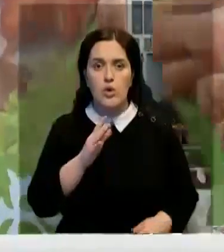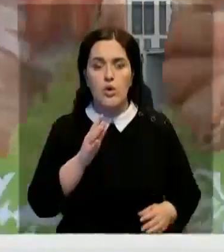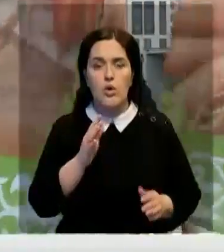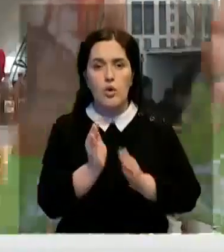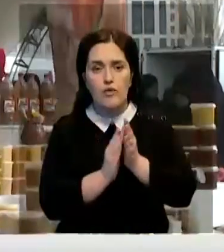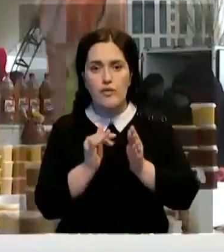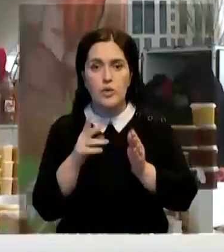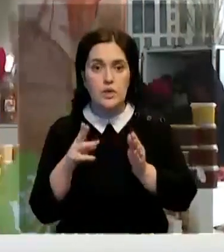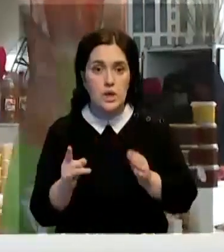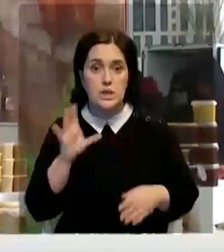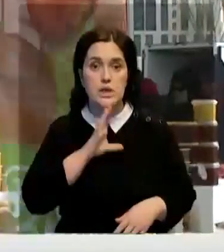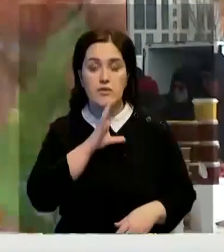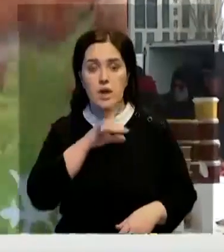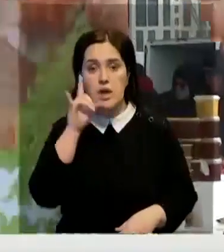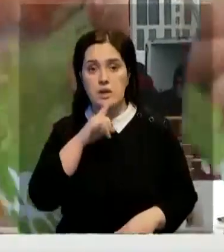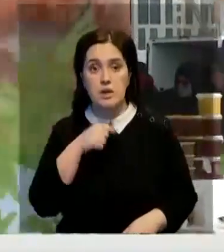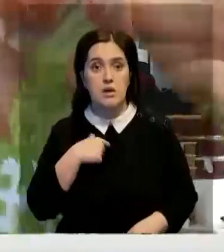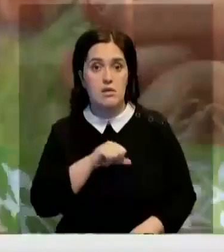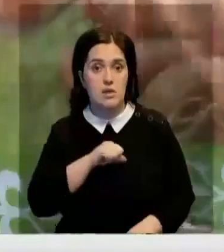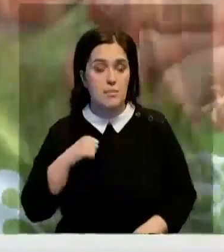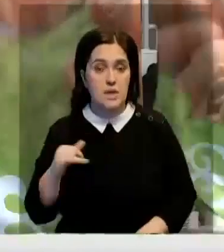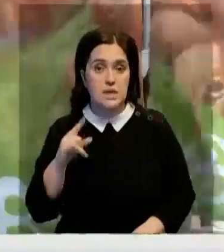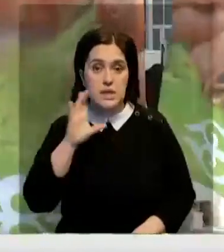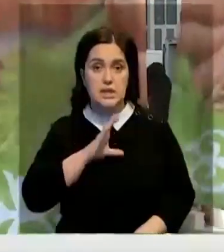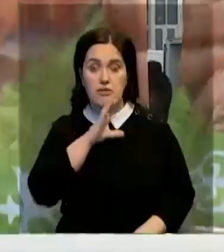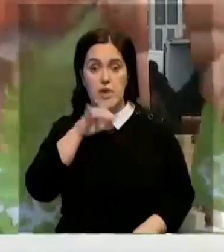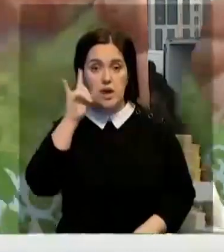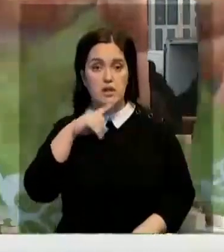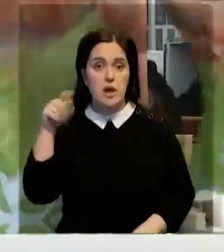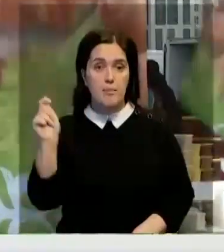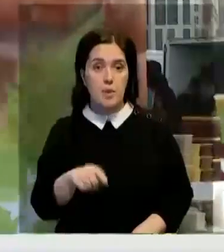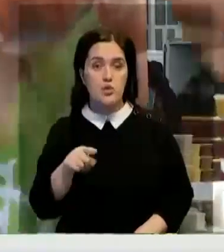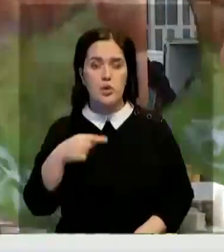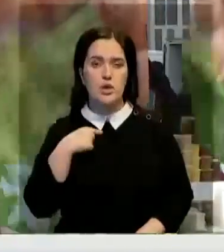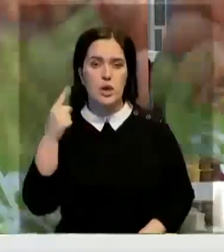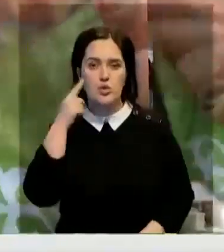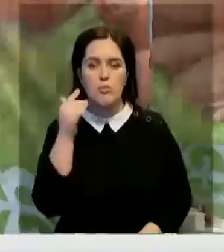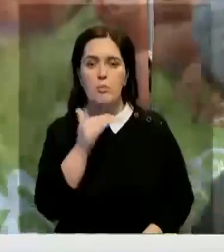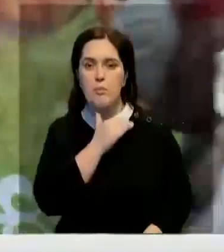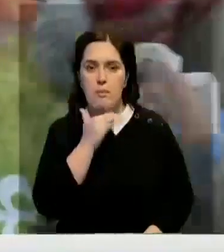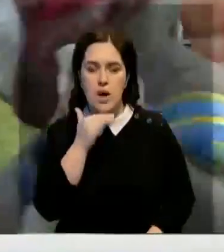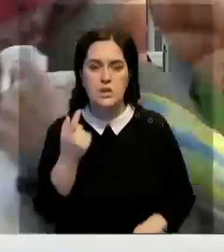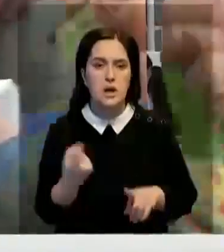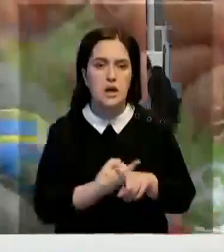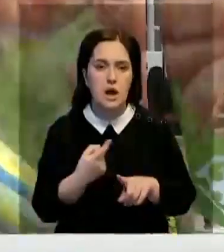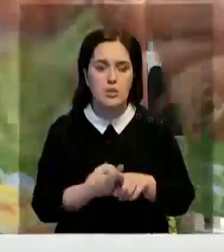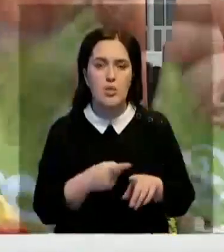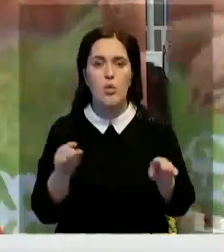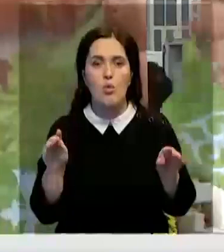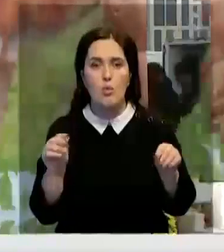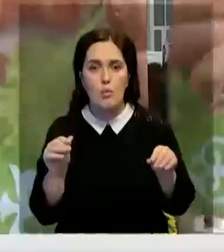Раз северный Казахстан, я сама с северного Казахстана приехала сюда. Я думаю, мясо, картофель, мука,